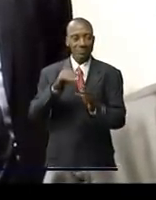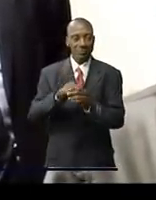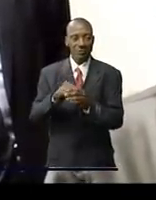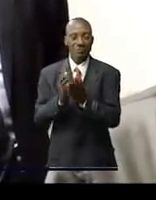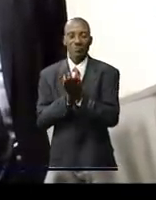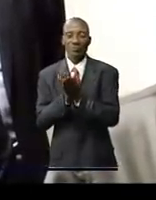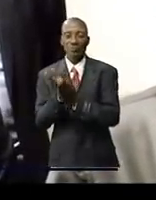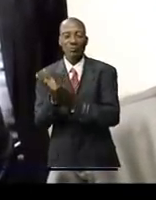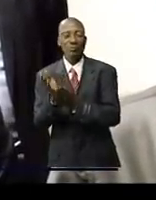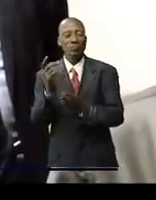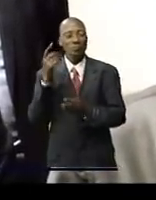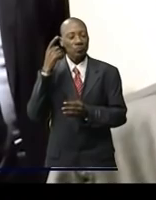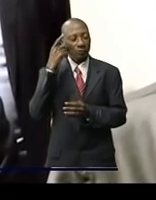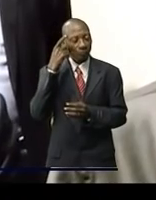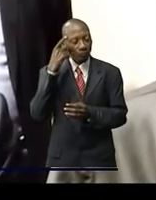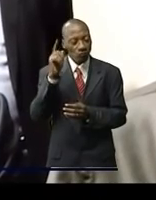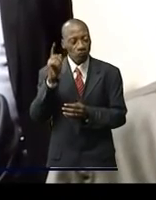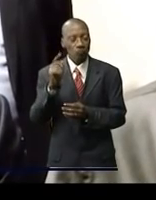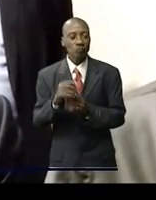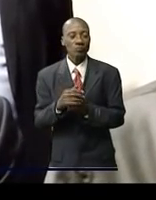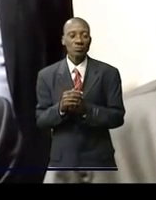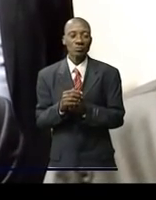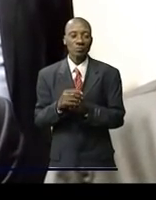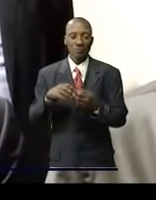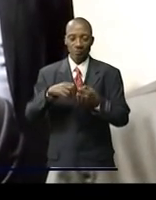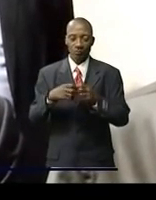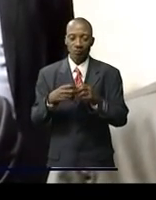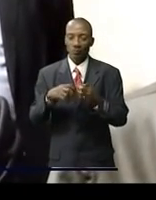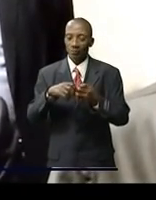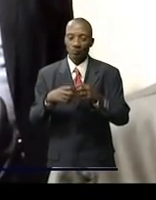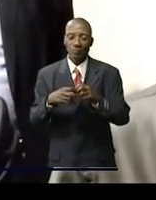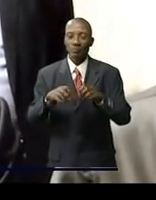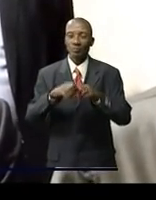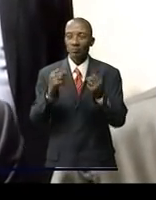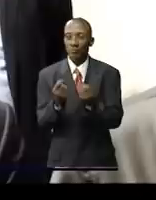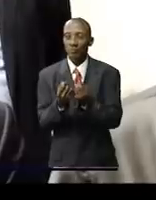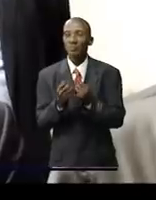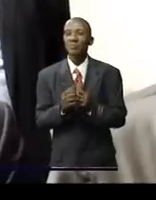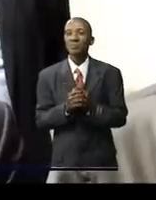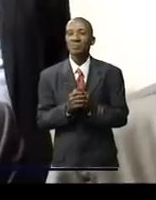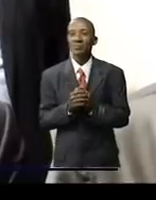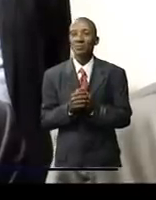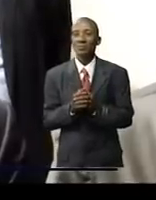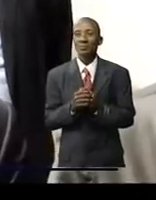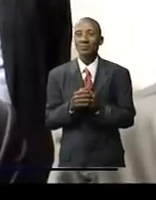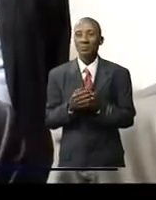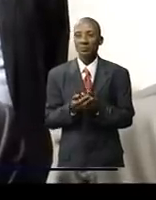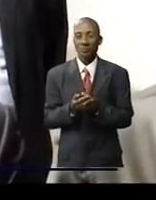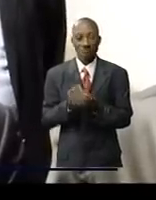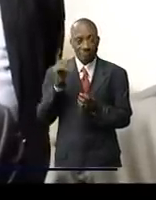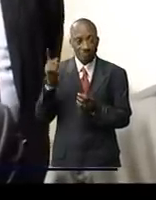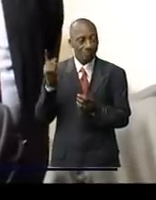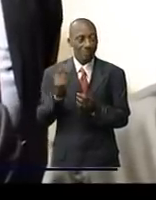mettre dans le budget une prime de brousse pour les magistrats qui sont affectés